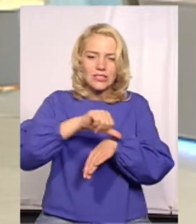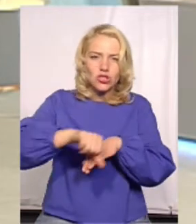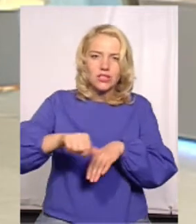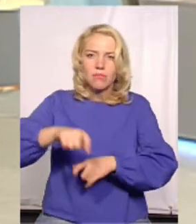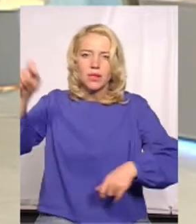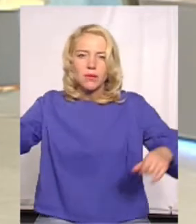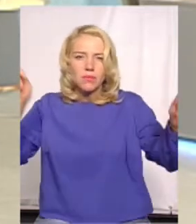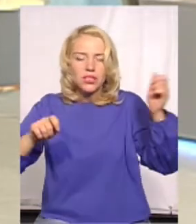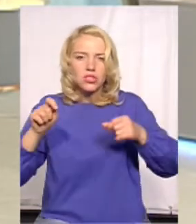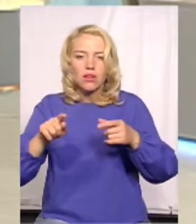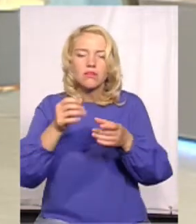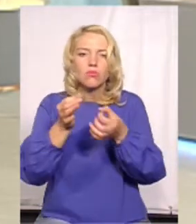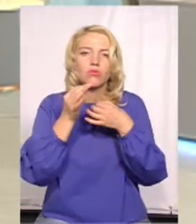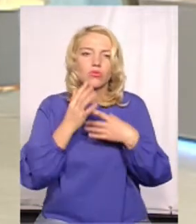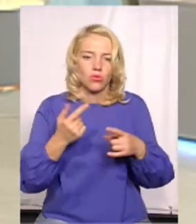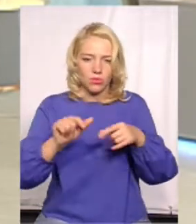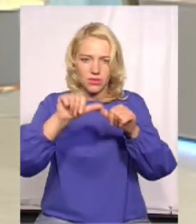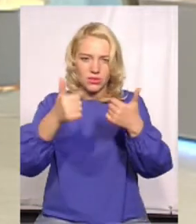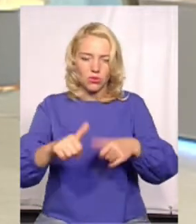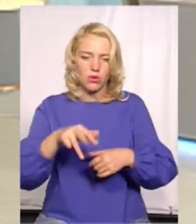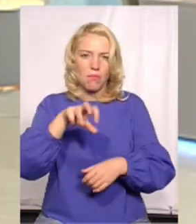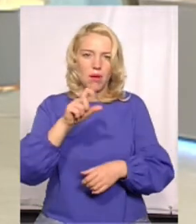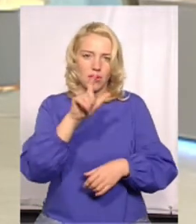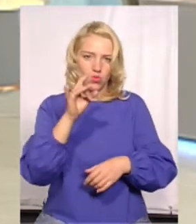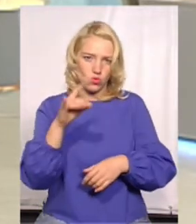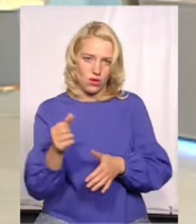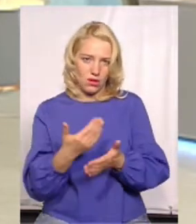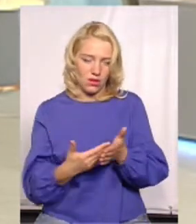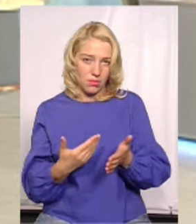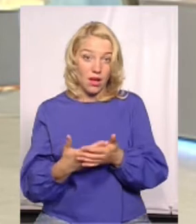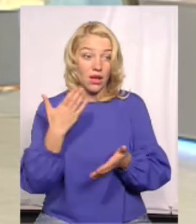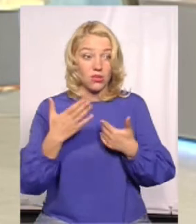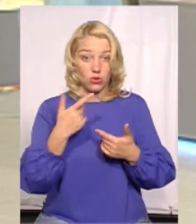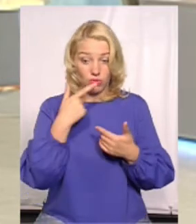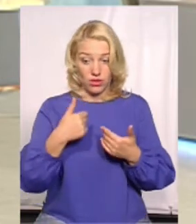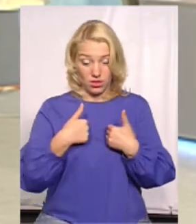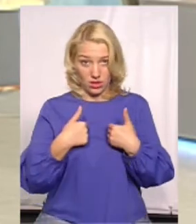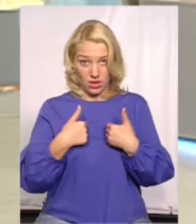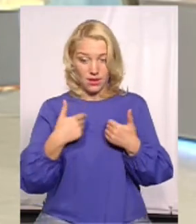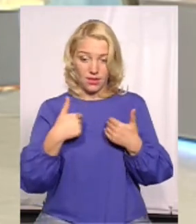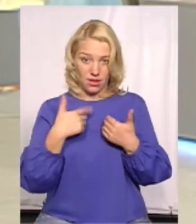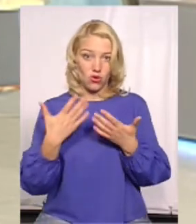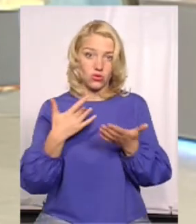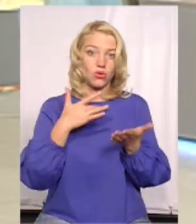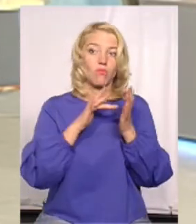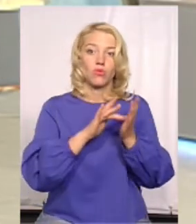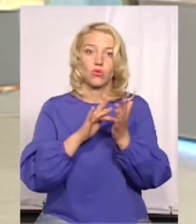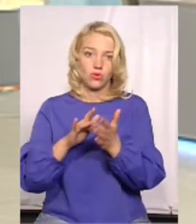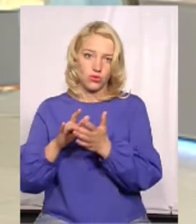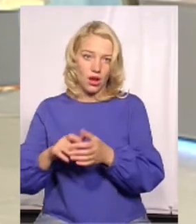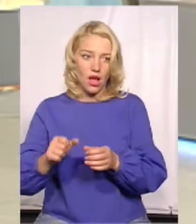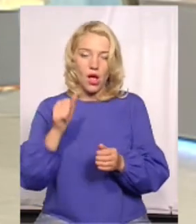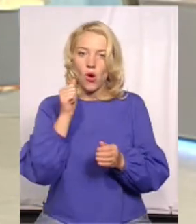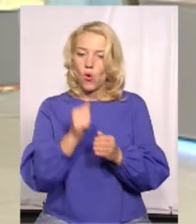познайомитися. саме на це я розраховую. Ну, будь-яка людина, наприклад, якщо говорити про мене, коли я подорожую, не кожне місто зразу себе